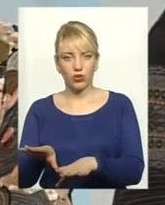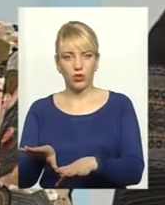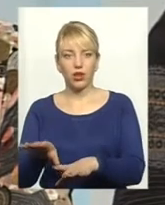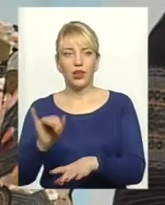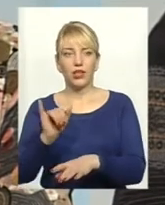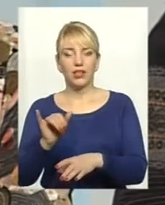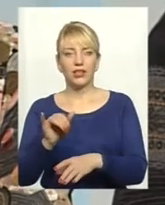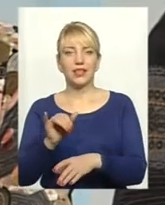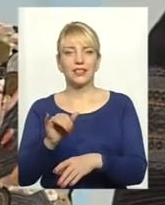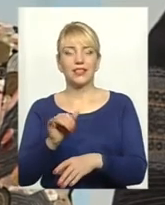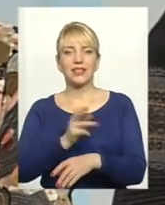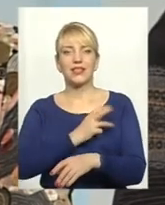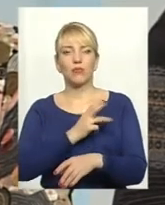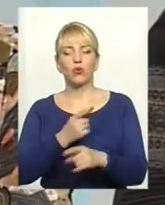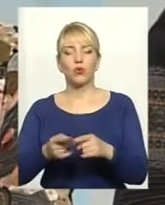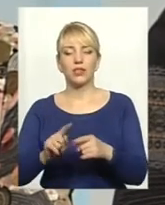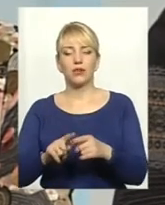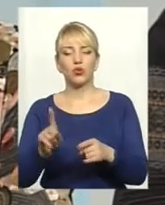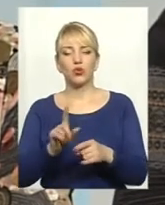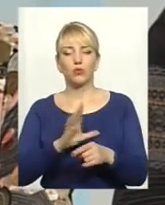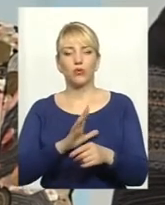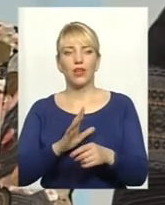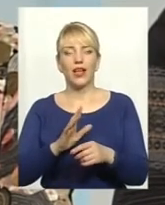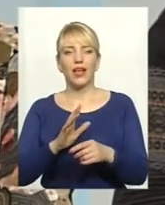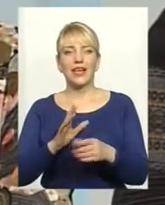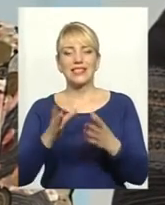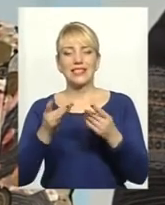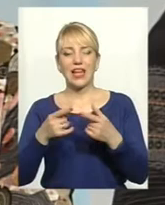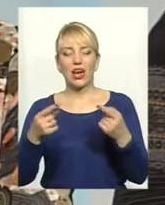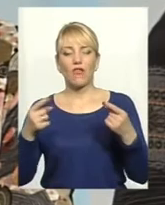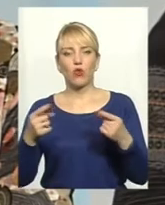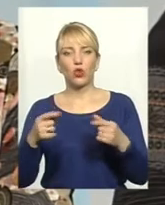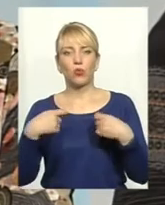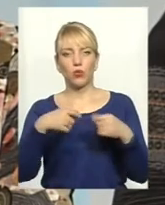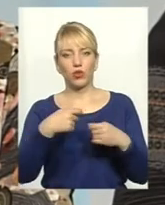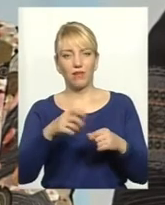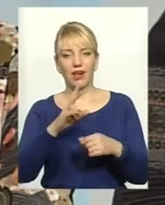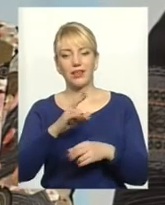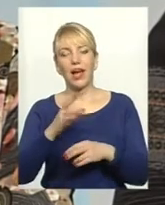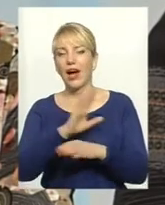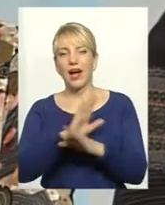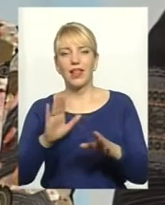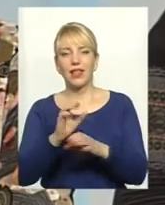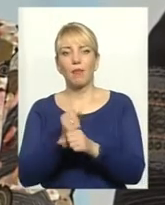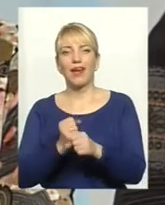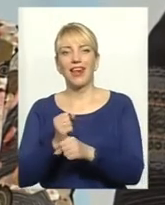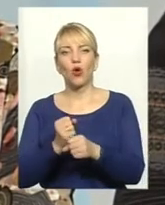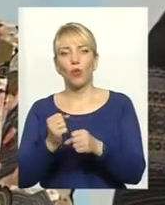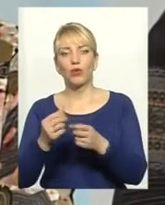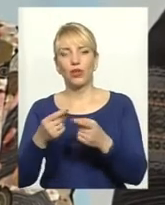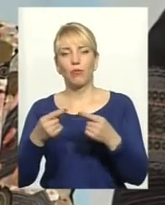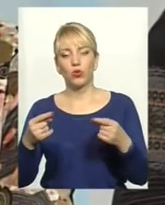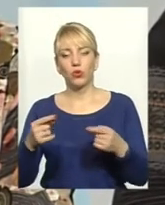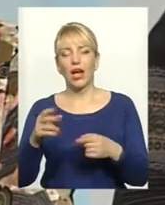стимулюючи тим, експорт фактично сировини, а не переробки, а від виробників, які на полях вирощували,